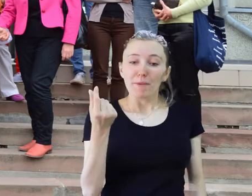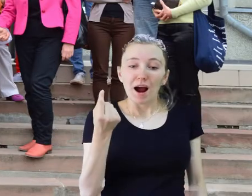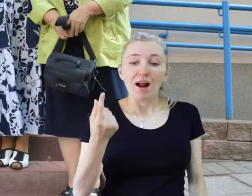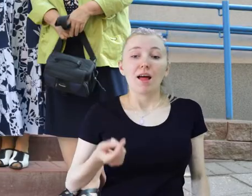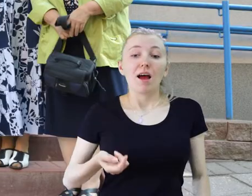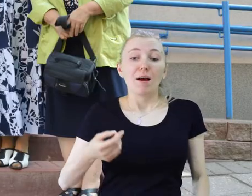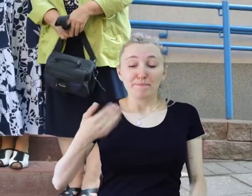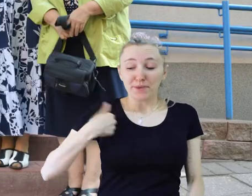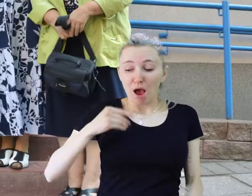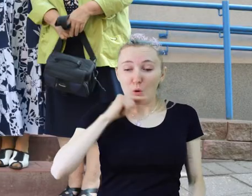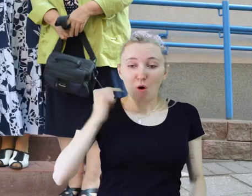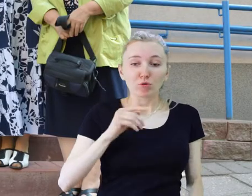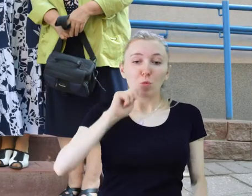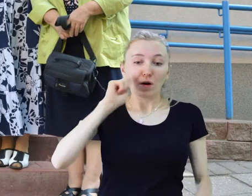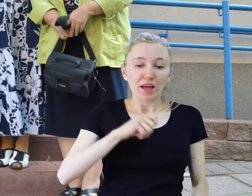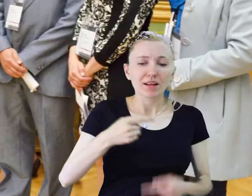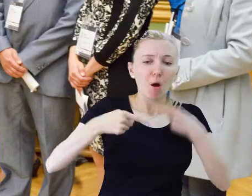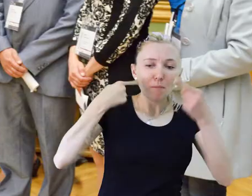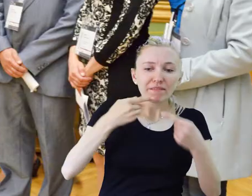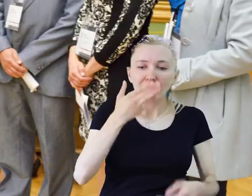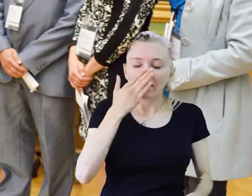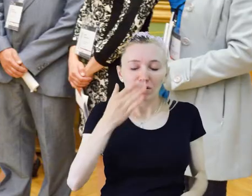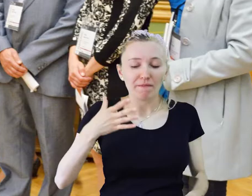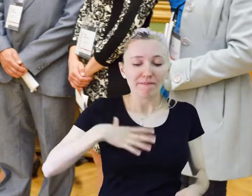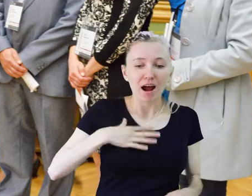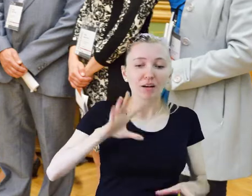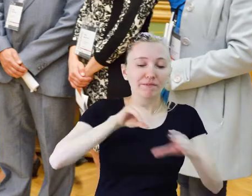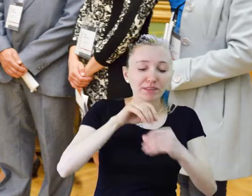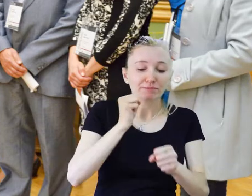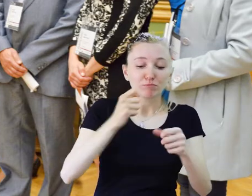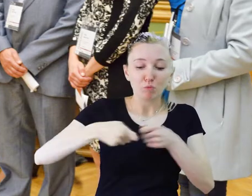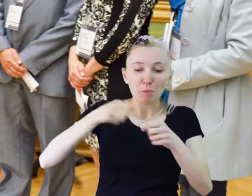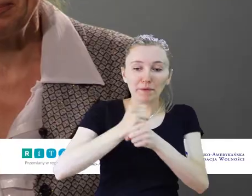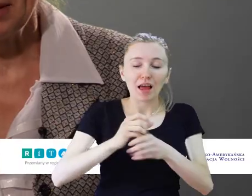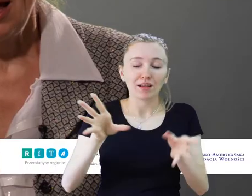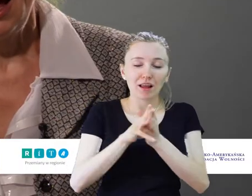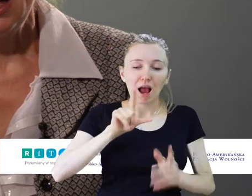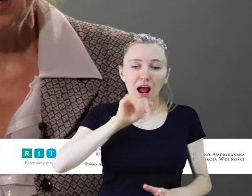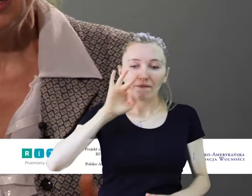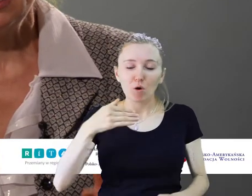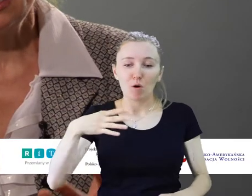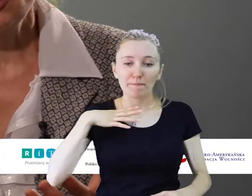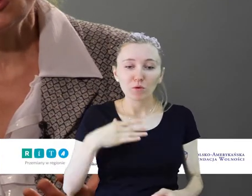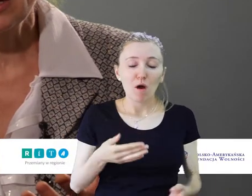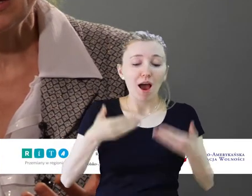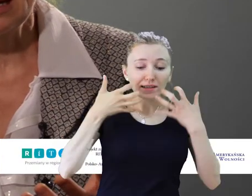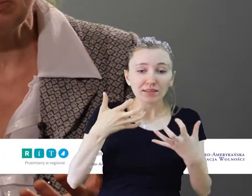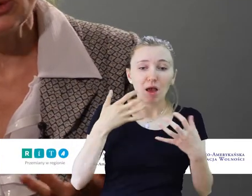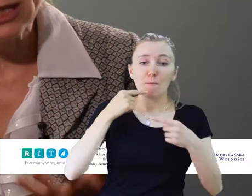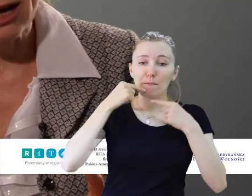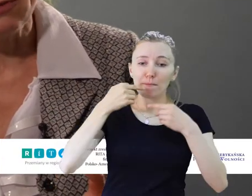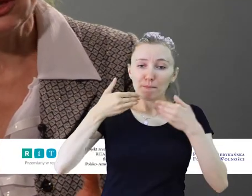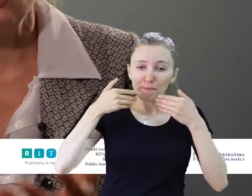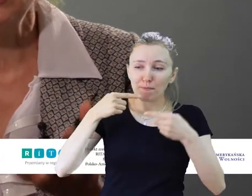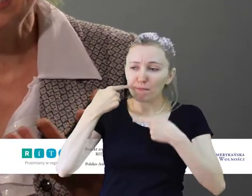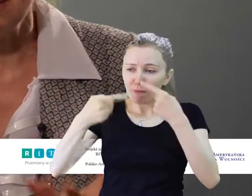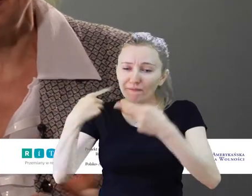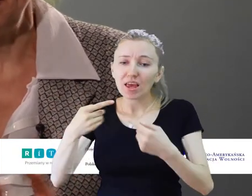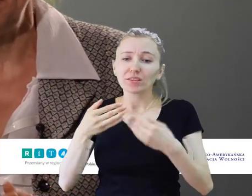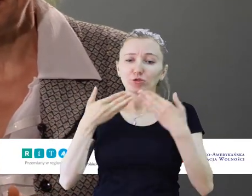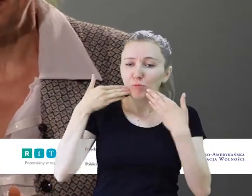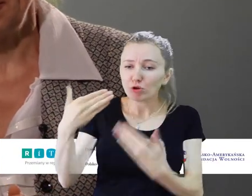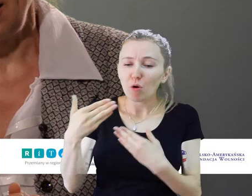wartościach wyniesionych współpracy z forum naszy partnerzy z Białorusią i Ukrainy. I ja chcę powiedzieć, podziękować